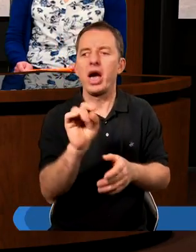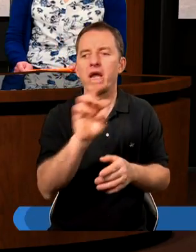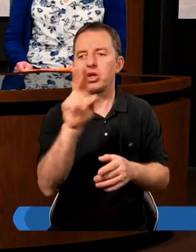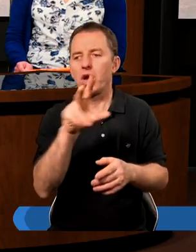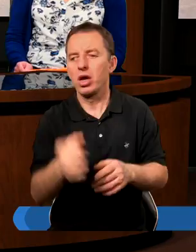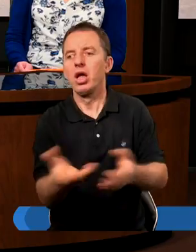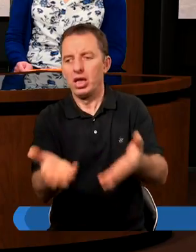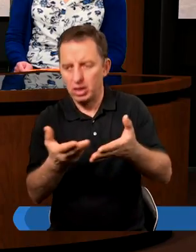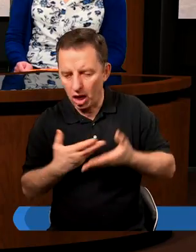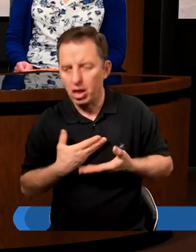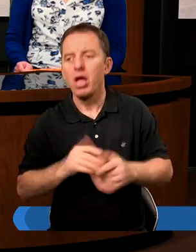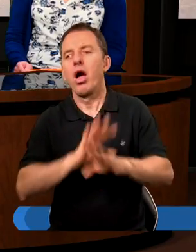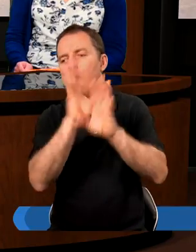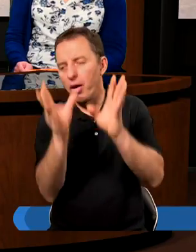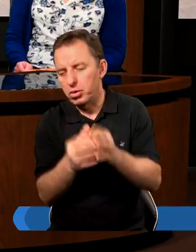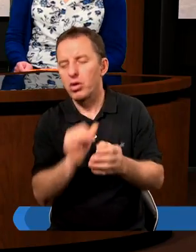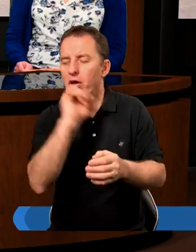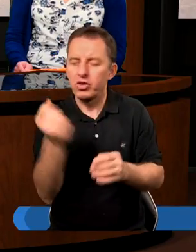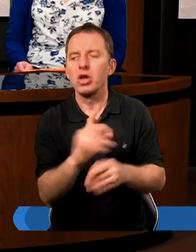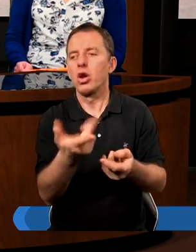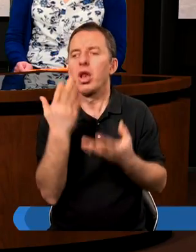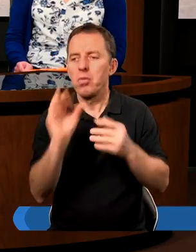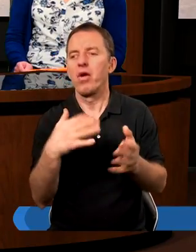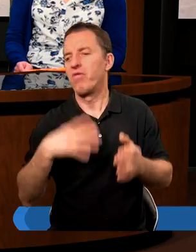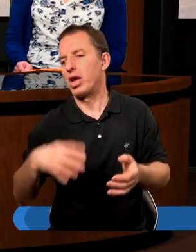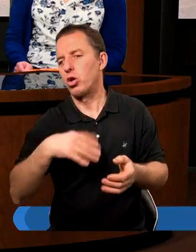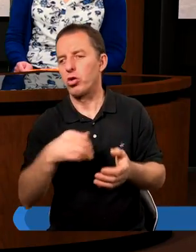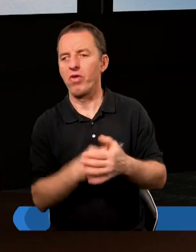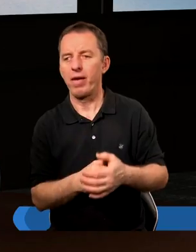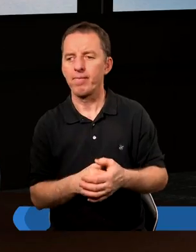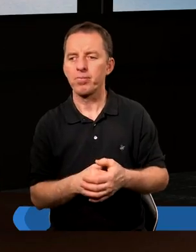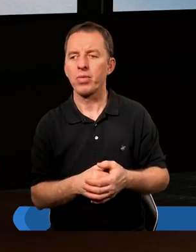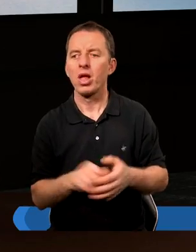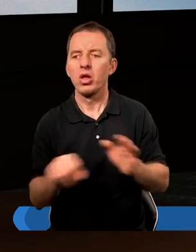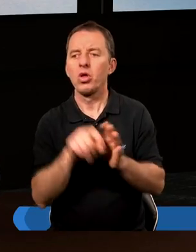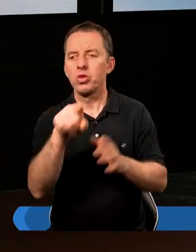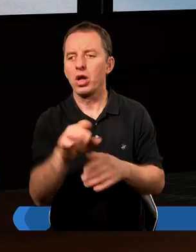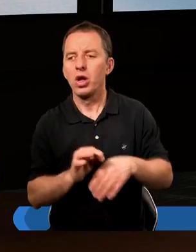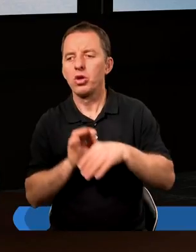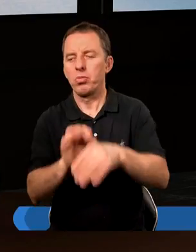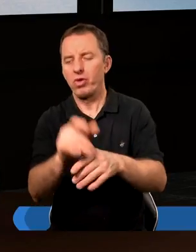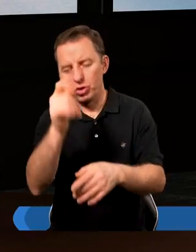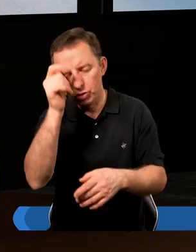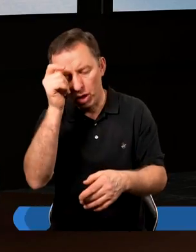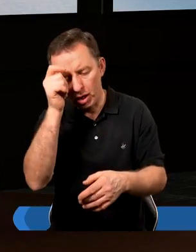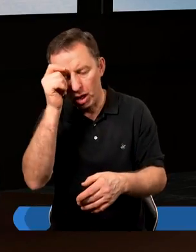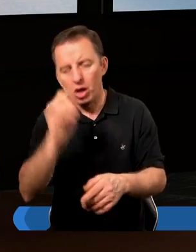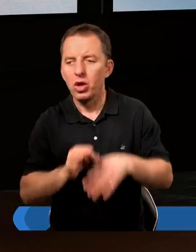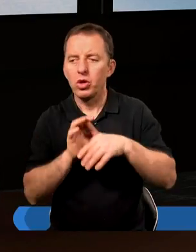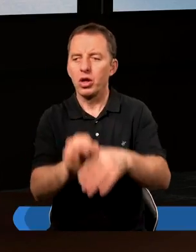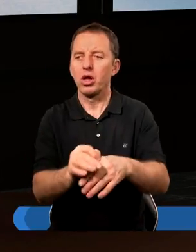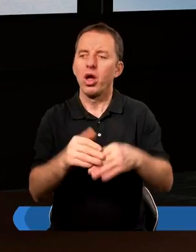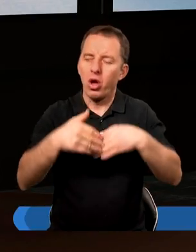garncarza, który daje mi absolutnie wszystko, co jest najbardziej wartościowe. No ale do tego doprowadził szatan, do tego